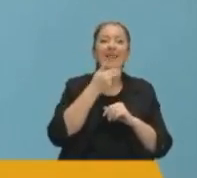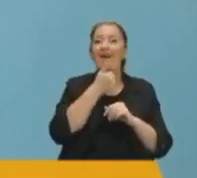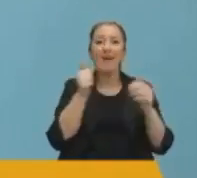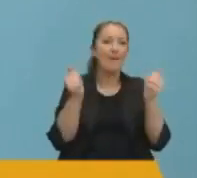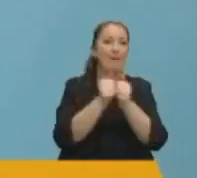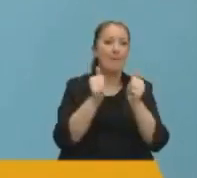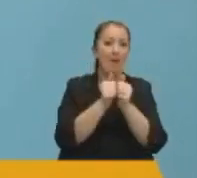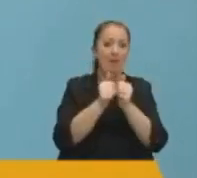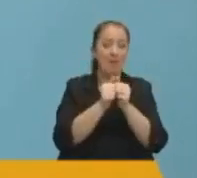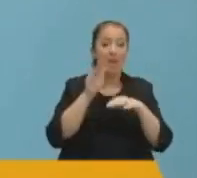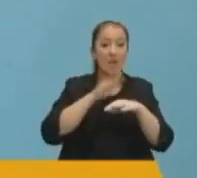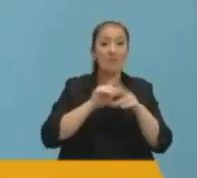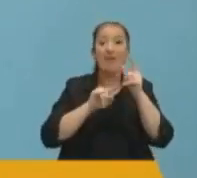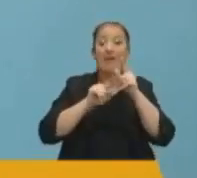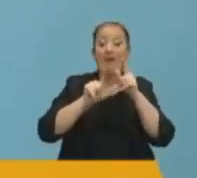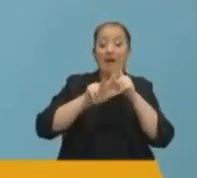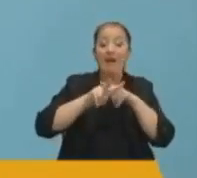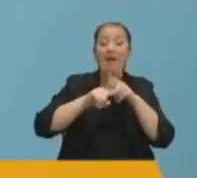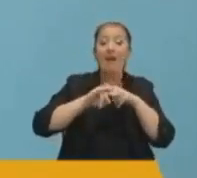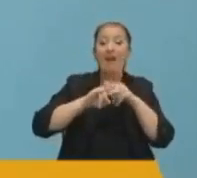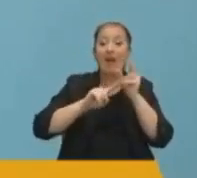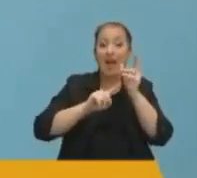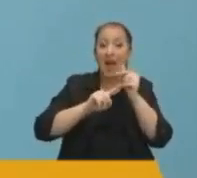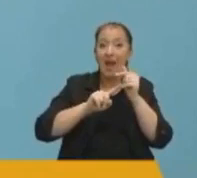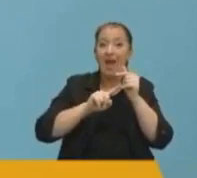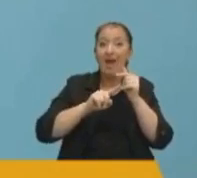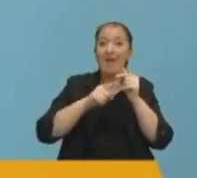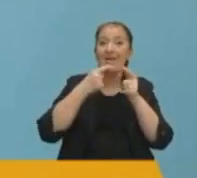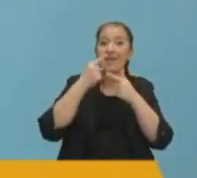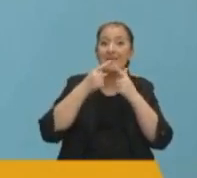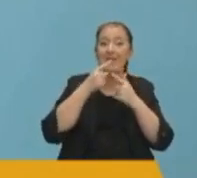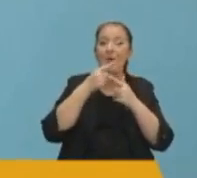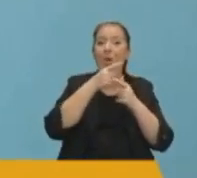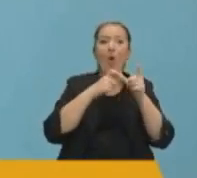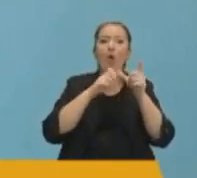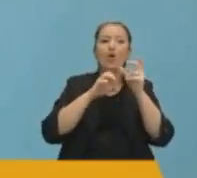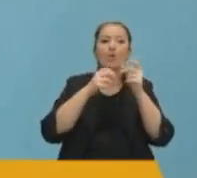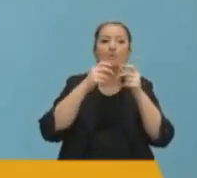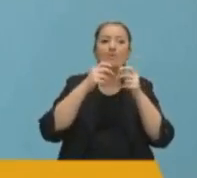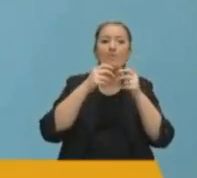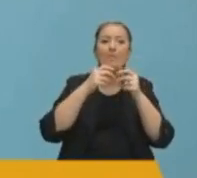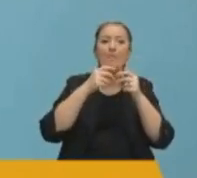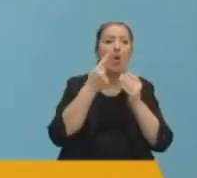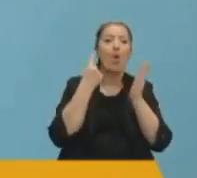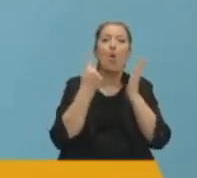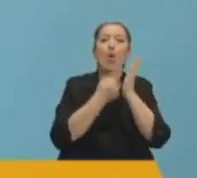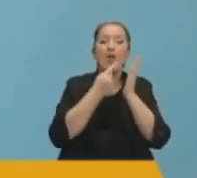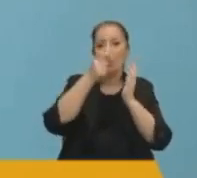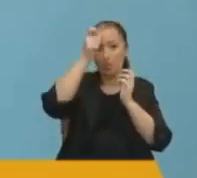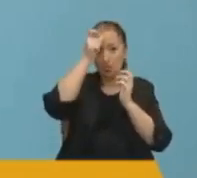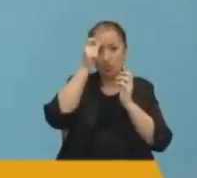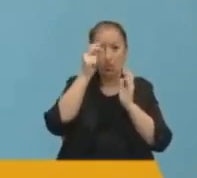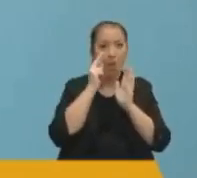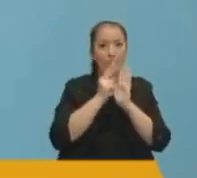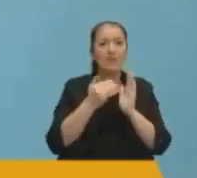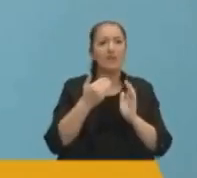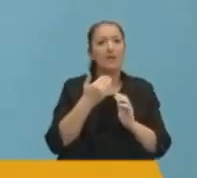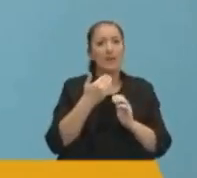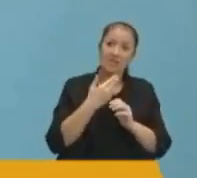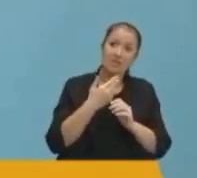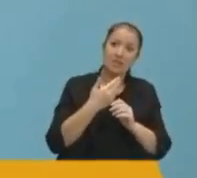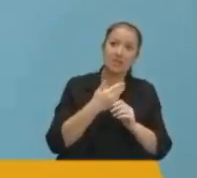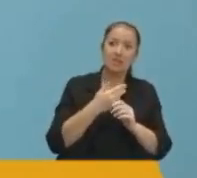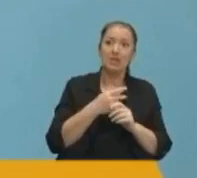icra edilmiş, ilahi kelamın ruhuna aykırı bir şekilde sözde sema etkinliğinde Kur'an-ı Kerim Türkçe okutulmuştur. Bu konuda bizden hoşgörü